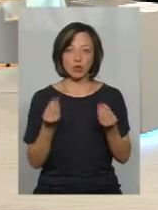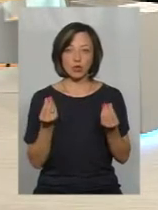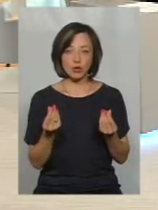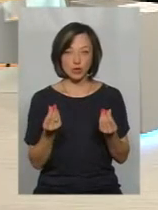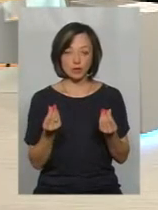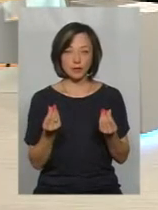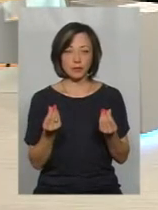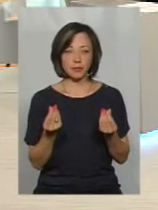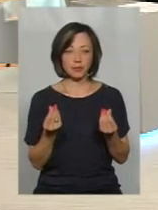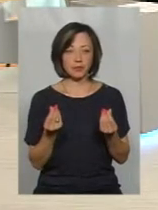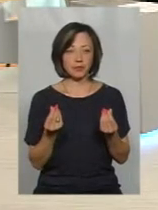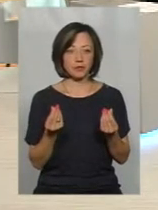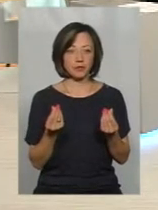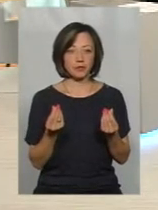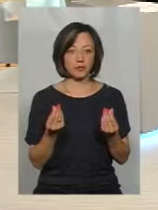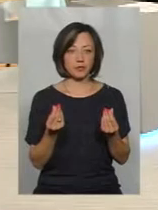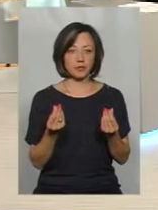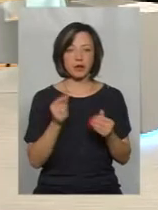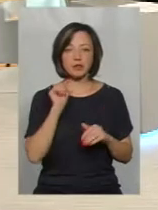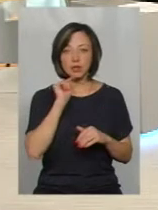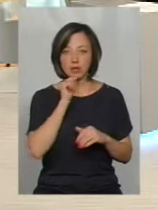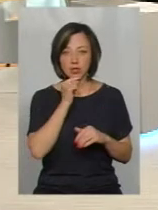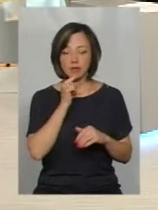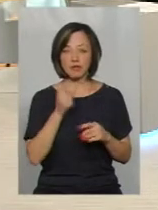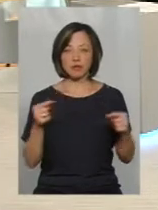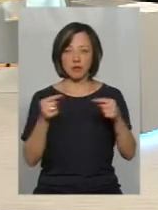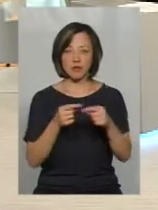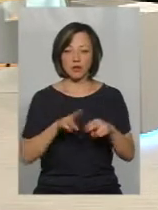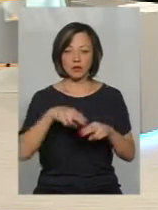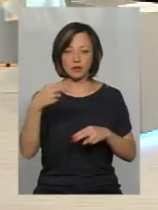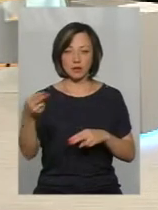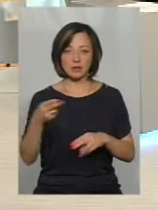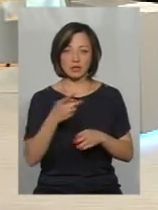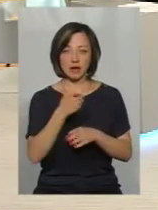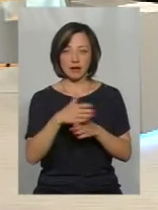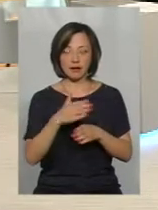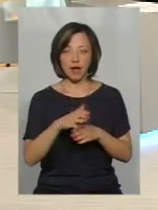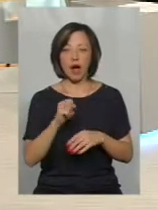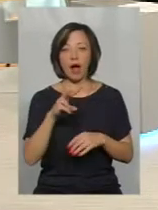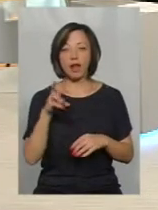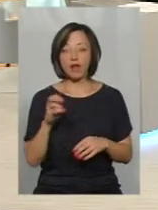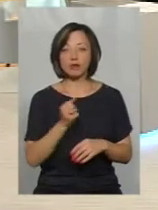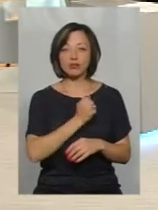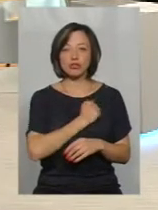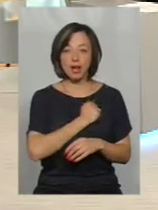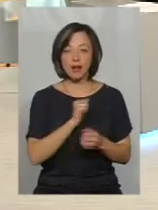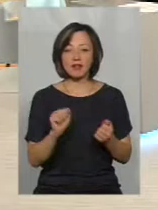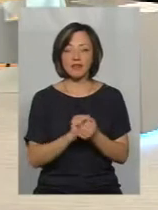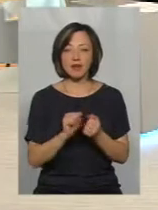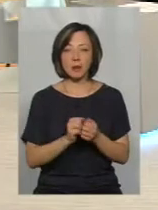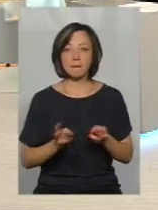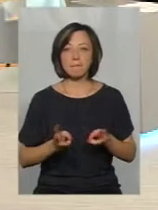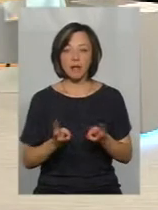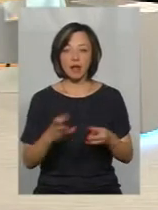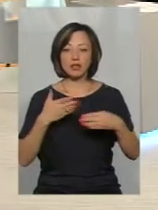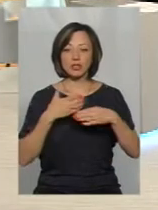заощадити і, відповідно, розрахувати, перерахувати платіжки. Але, на жаль, тверде паливо, тобто